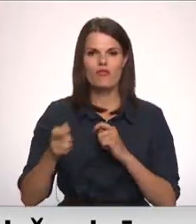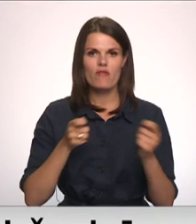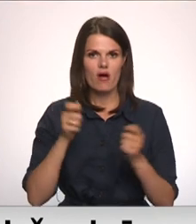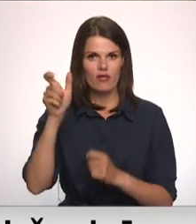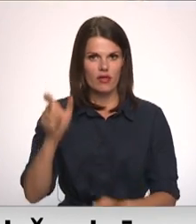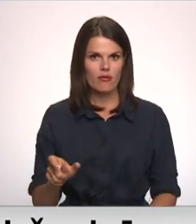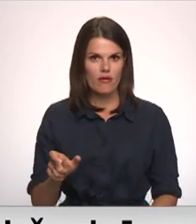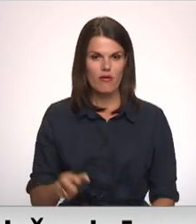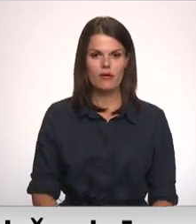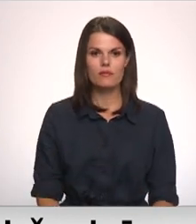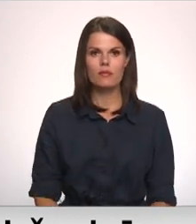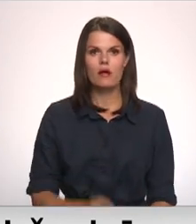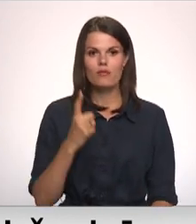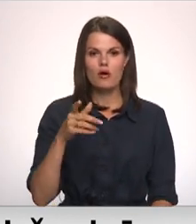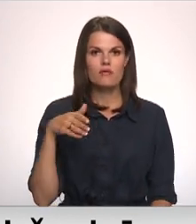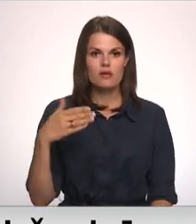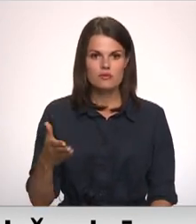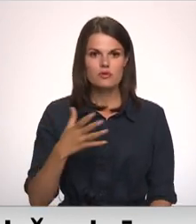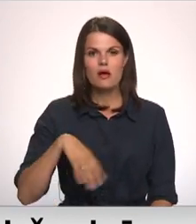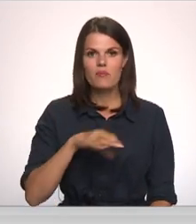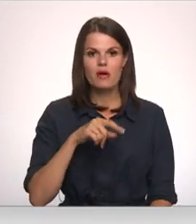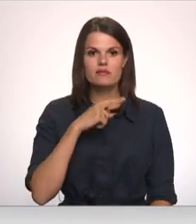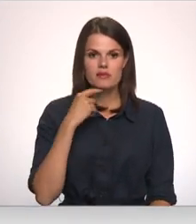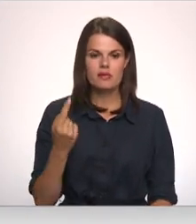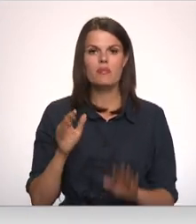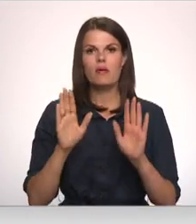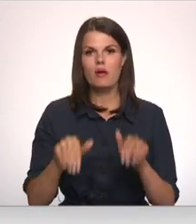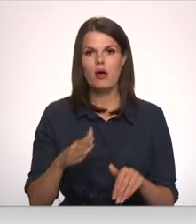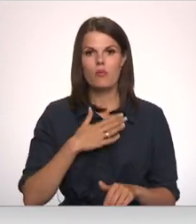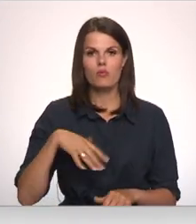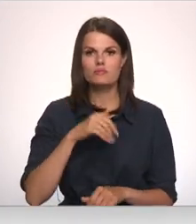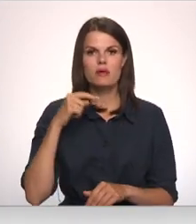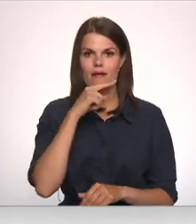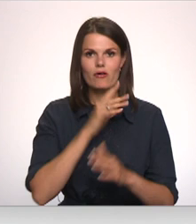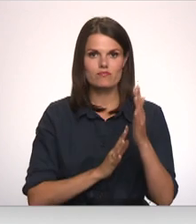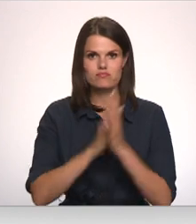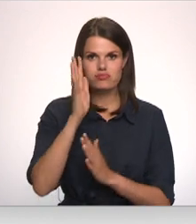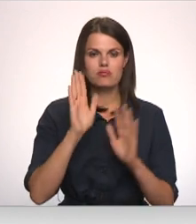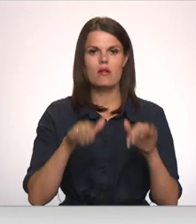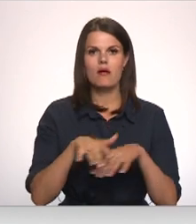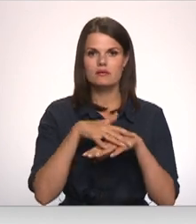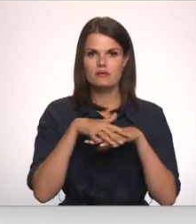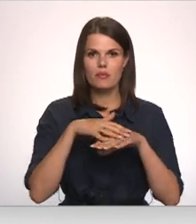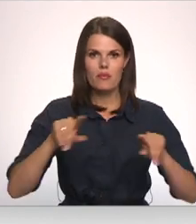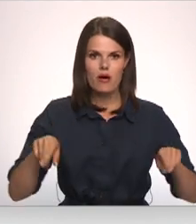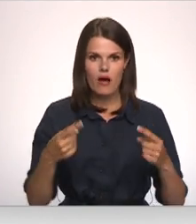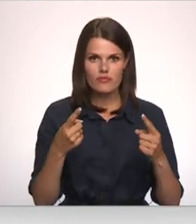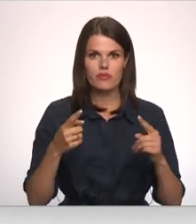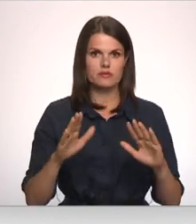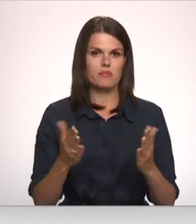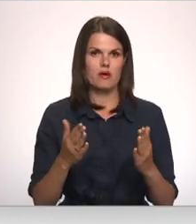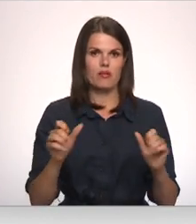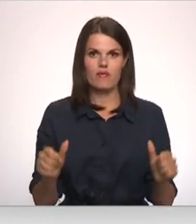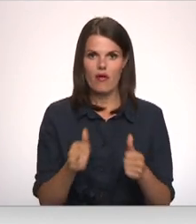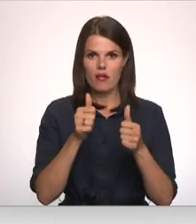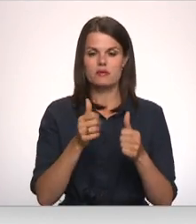Daukviša. No vienas puses mēs gribam, lai mūsu ekonomika aug, lai sabiedrība attīstās vienlaicīgi.